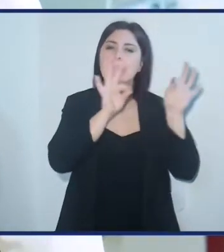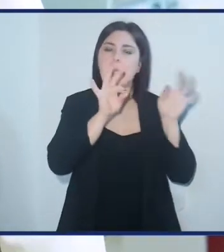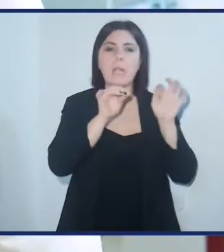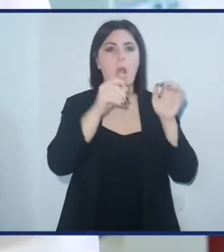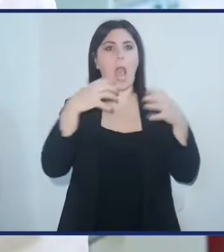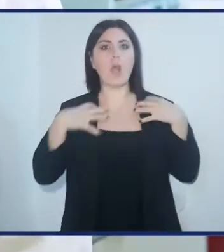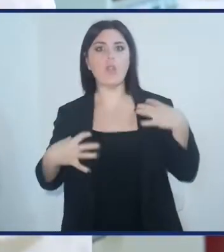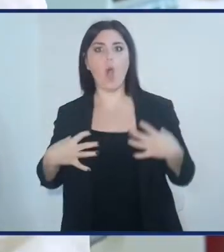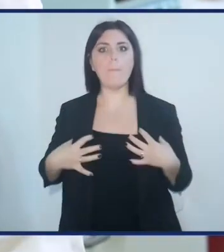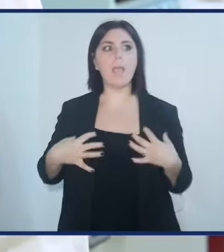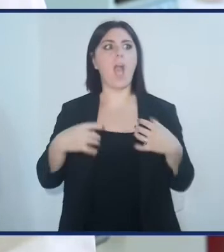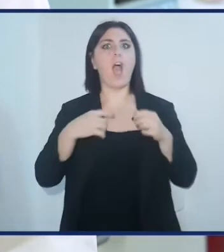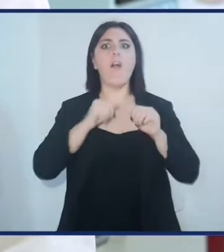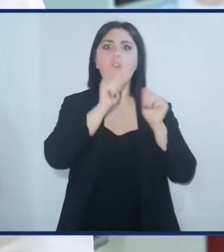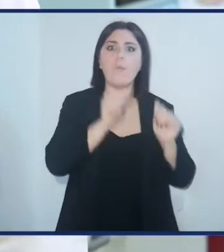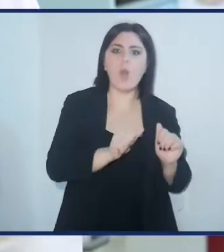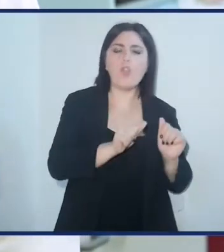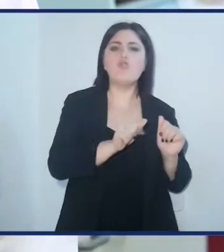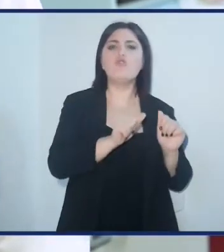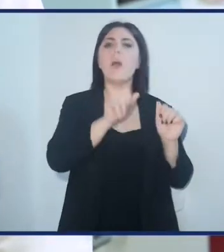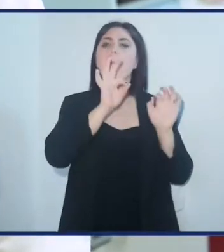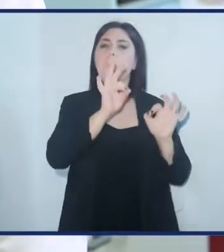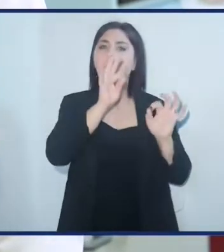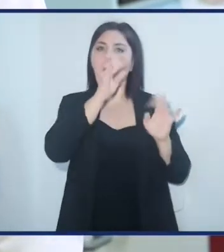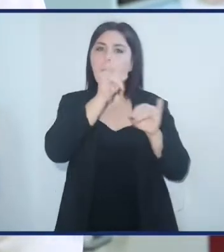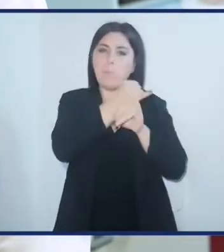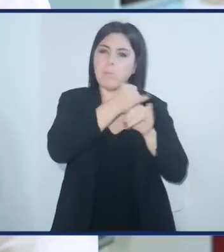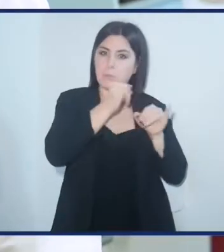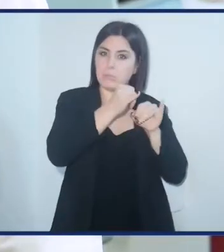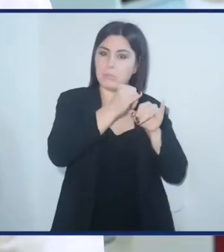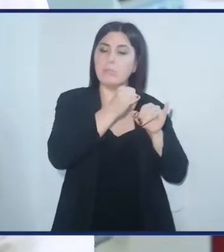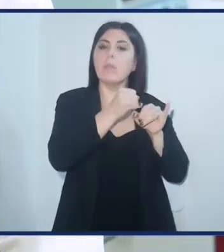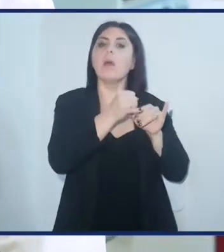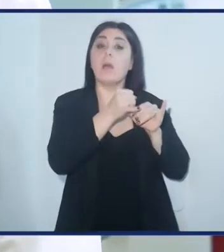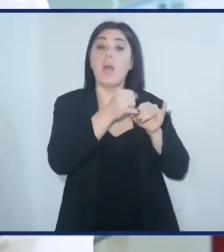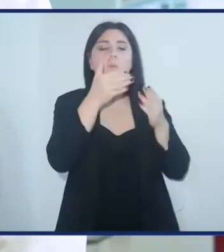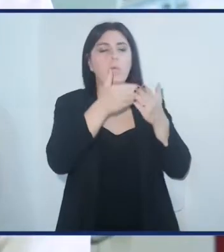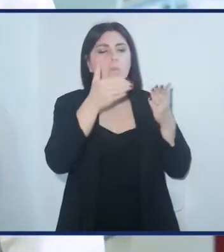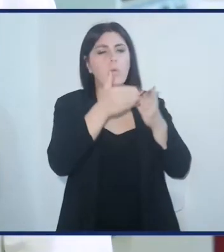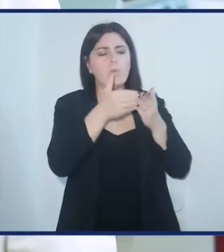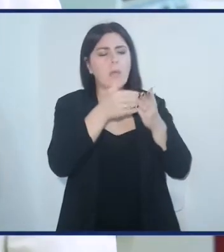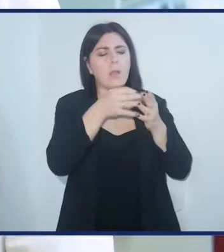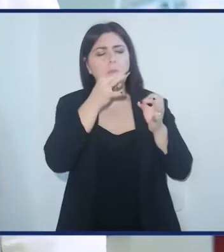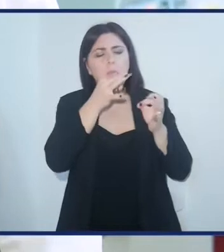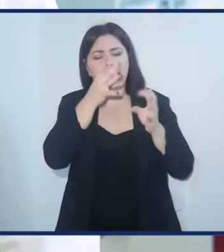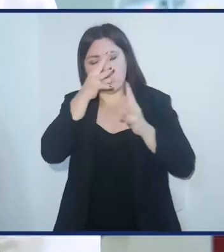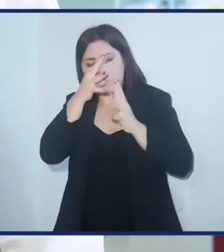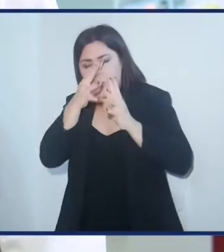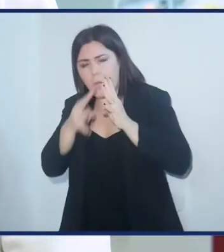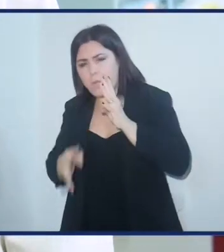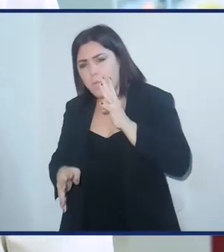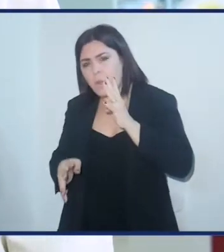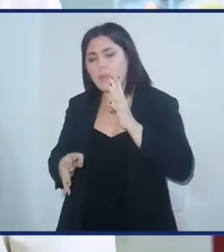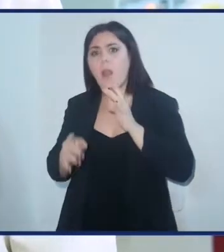morfologia, la loro fisiologia. Questo studio viene realizzato in maniera approfondita fino a